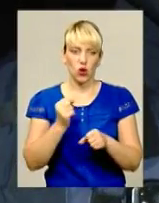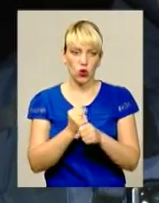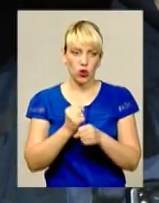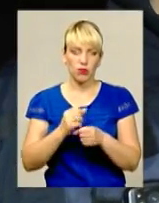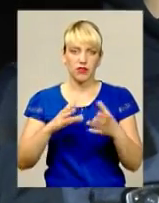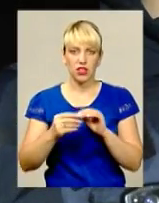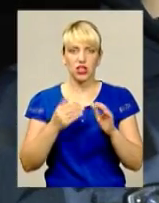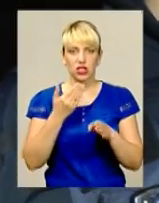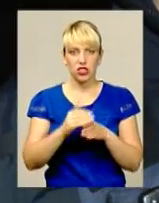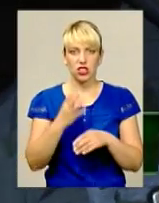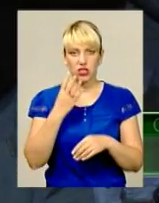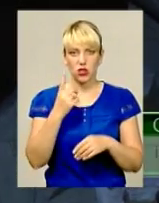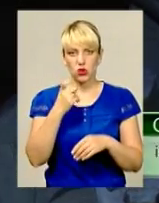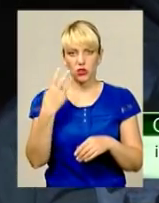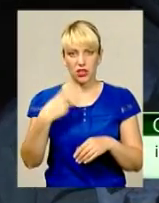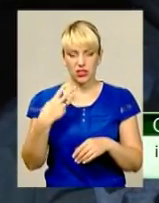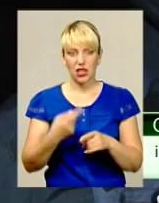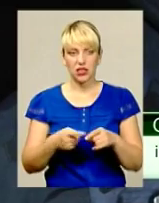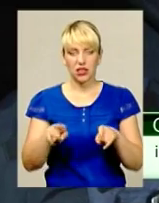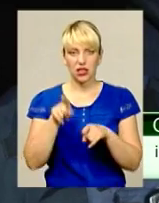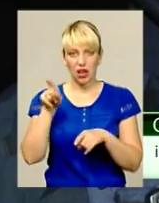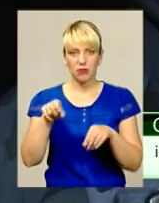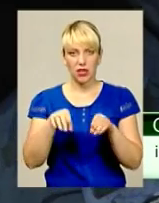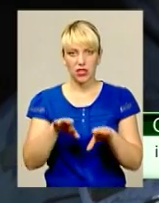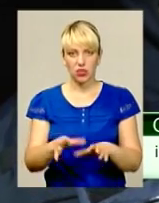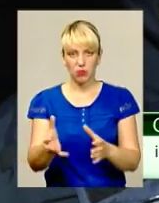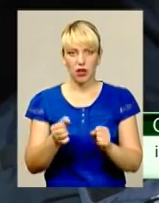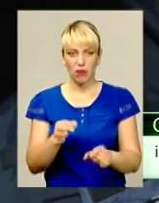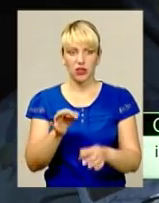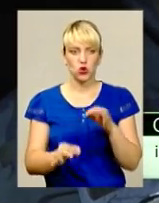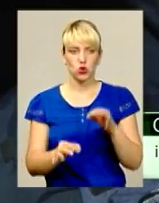Частина 4-ї, 130-ї, там, може таки, рішення приймає суд.